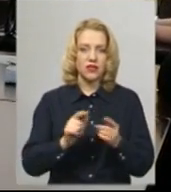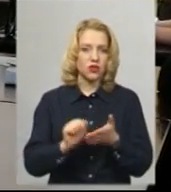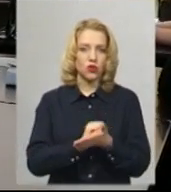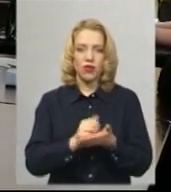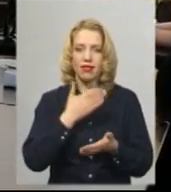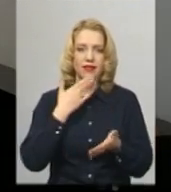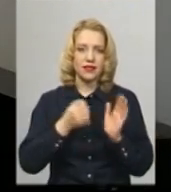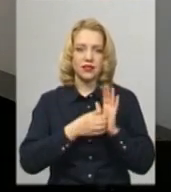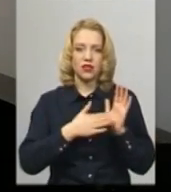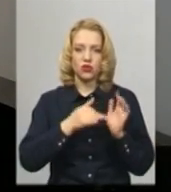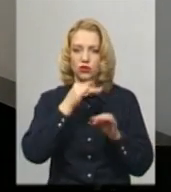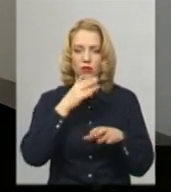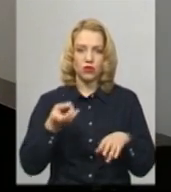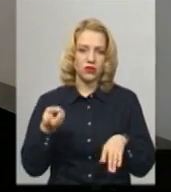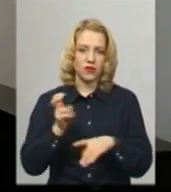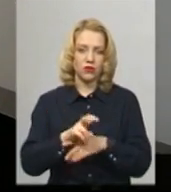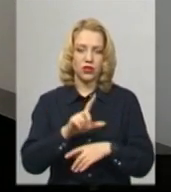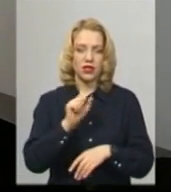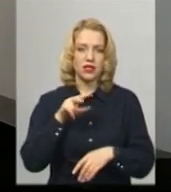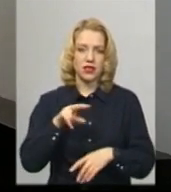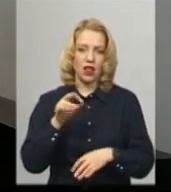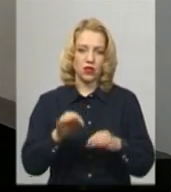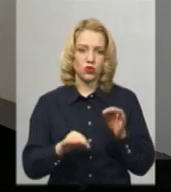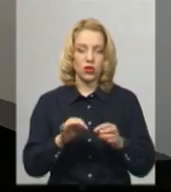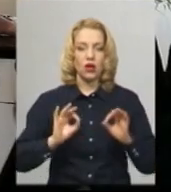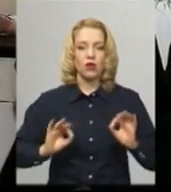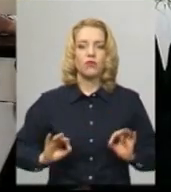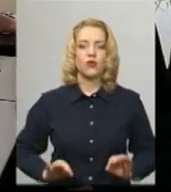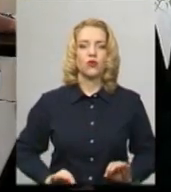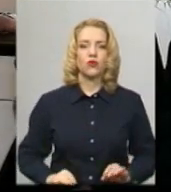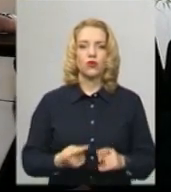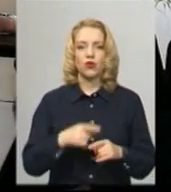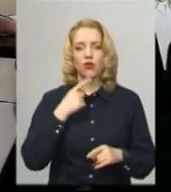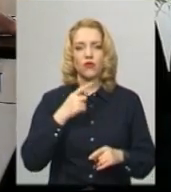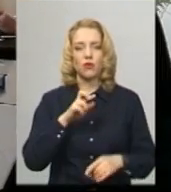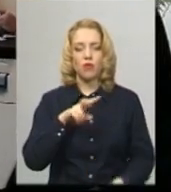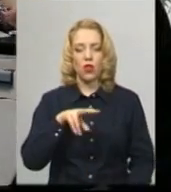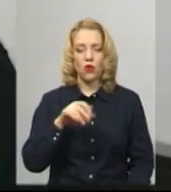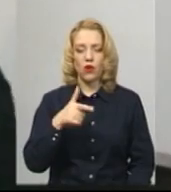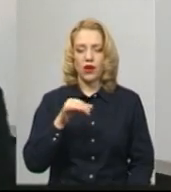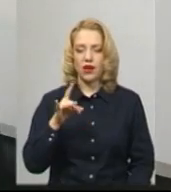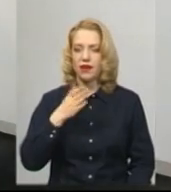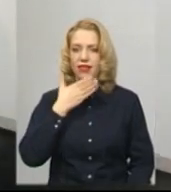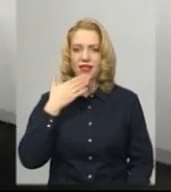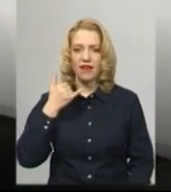Сороченко не може відвідувати залу суду. Прокурор у справі каже, що блогер не відповідає на телефонні дзвінки.